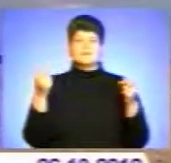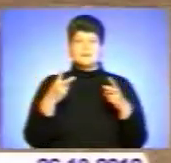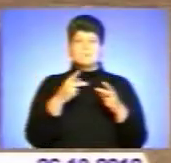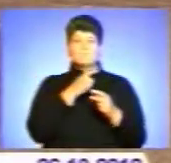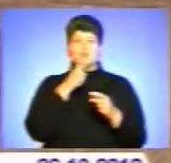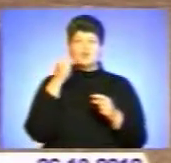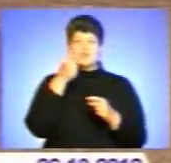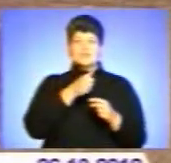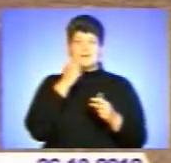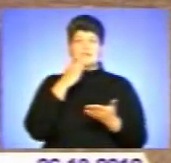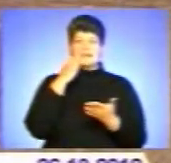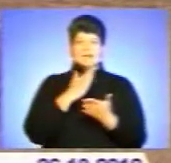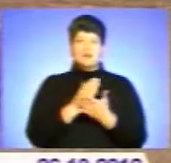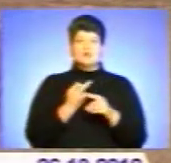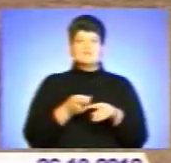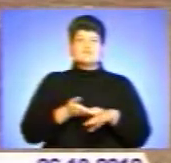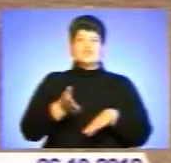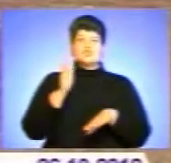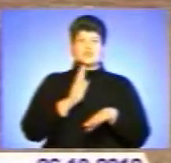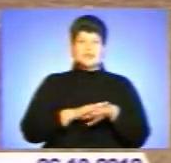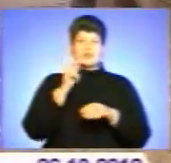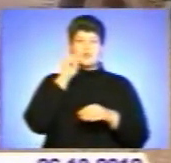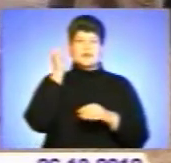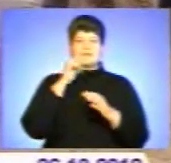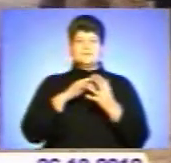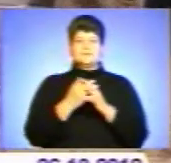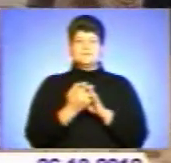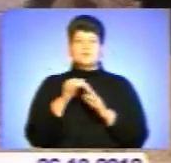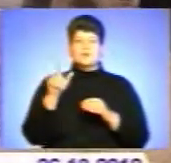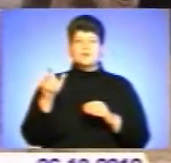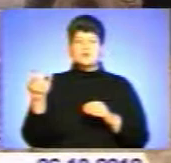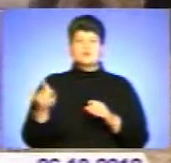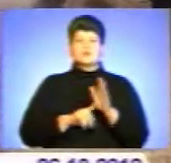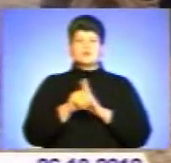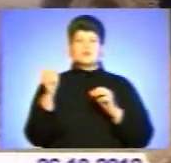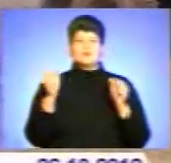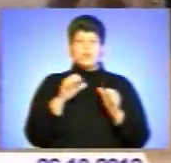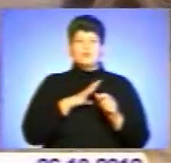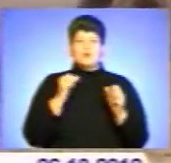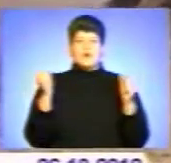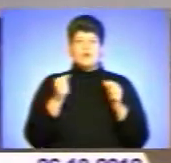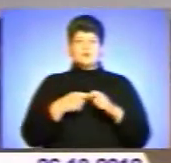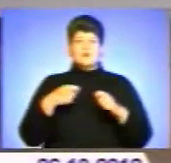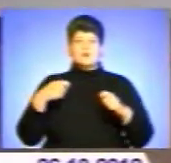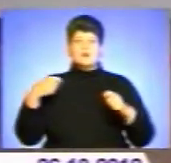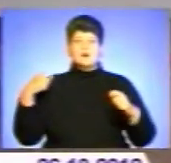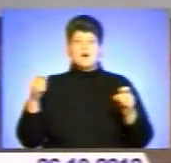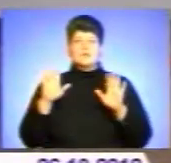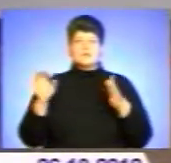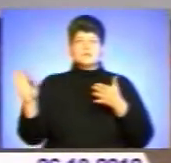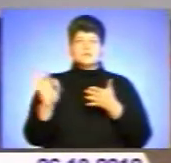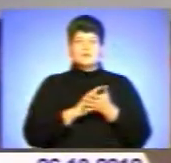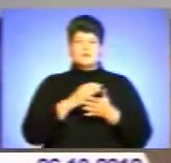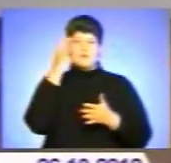поточний рік став одним з найбільш тяжких для українських аграріїв. Спочатку зима була холодна і затяжна, а потім відразу настало